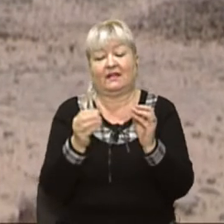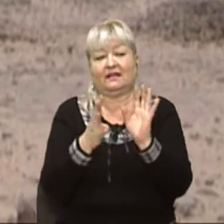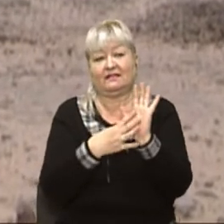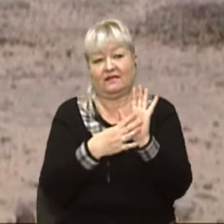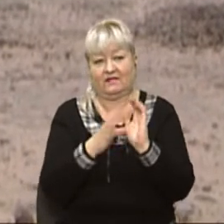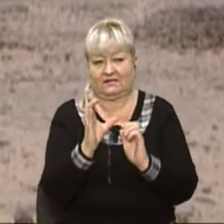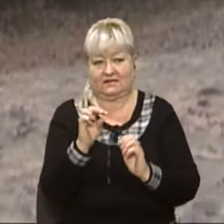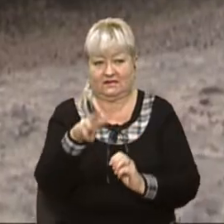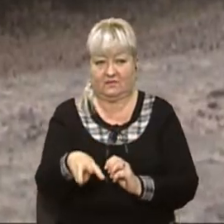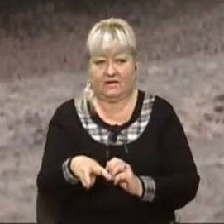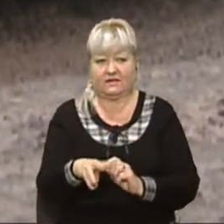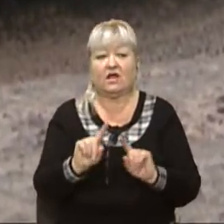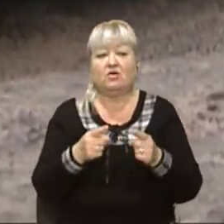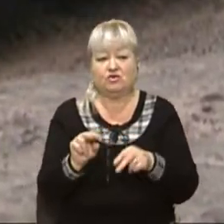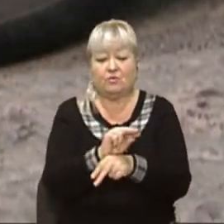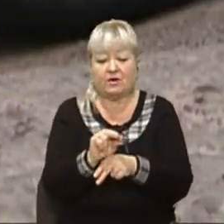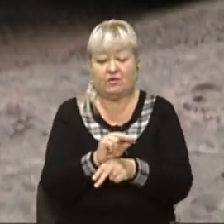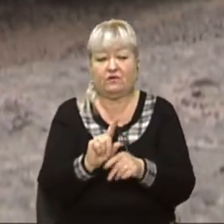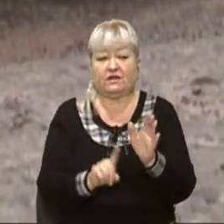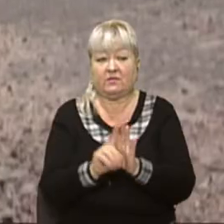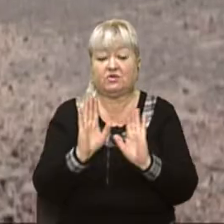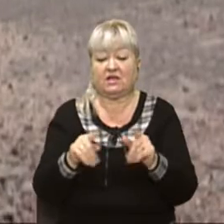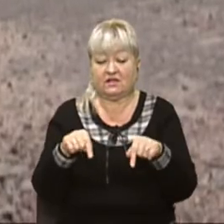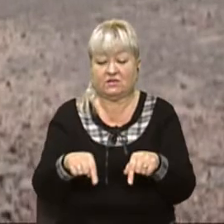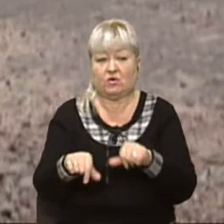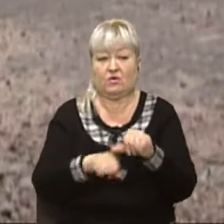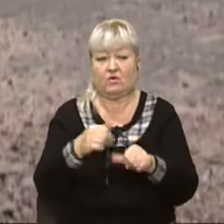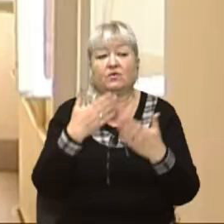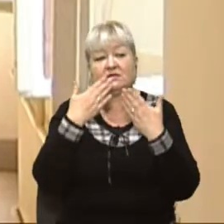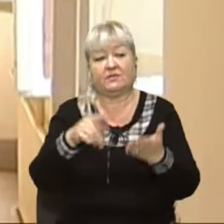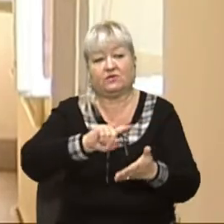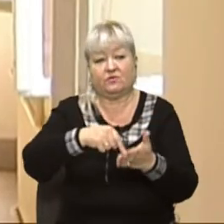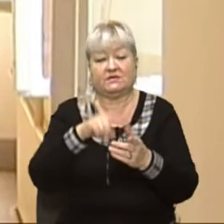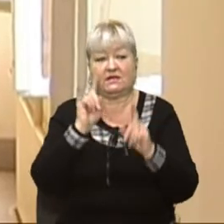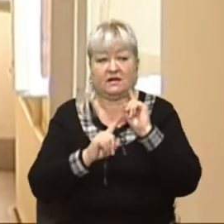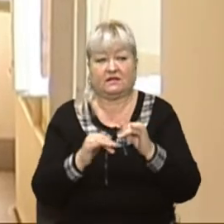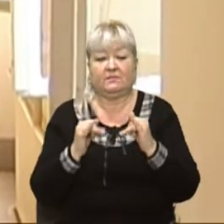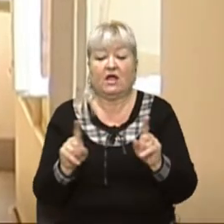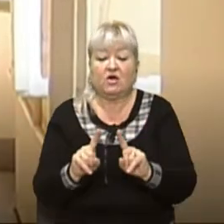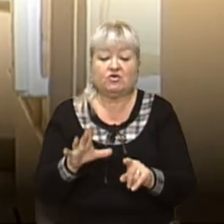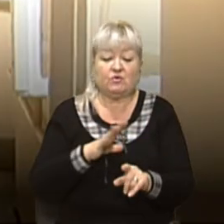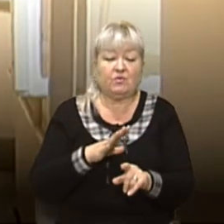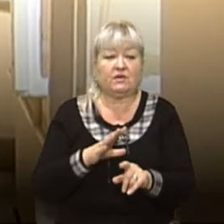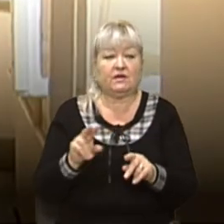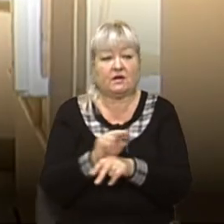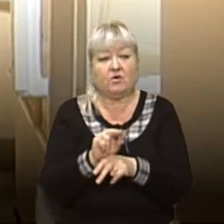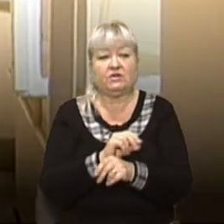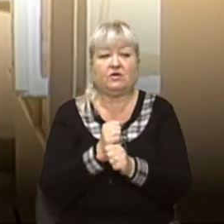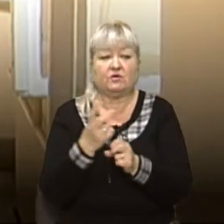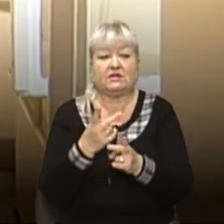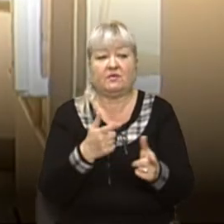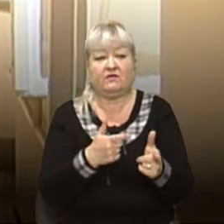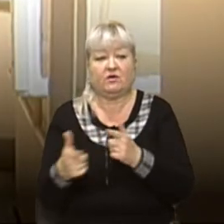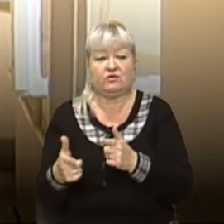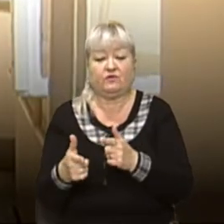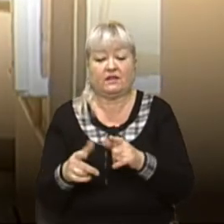сантиметрів. Чому ж ремонтувати почали лише цього року, запитуємо у міській раді. Для того, щоб відбулися ремонтні роботи, треба виготовити